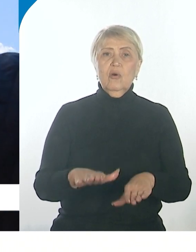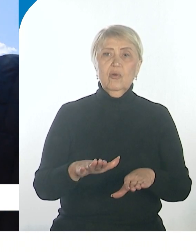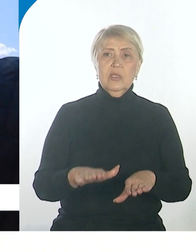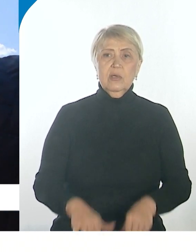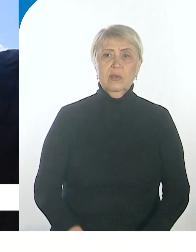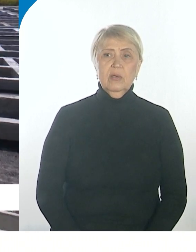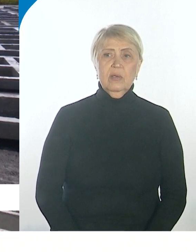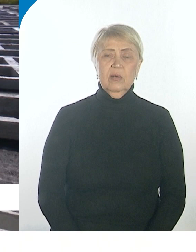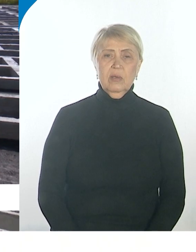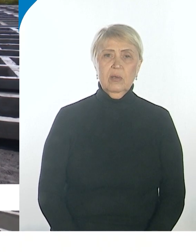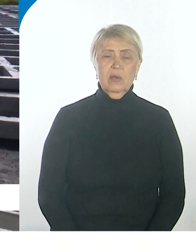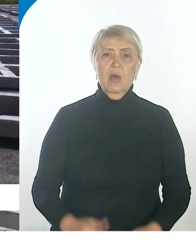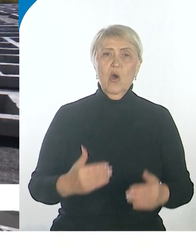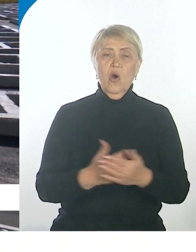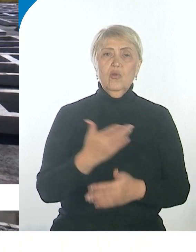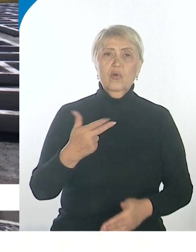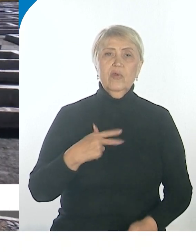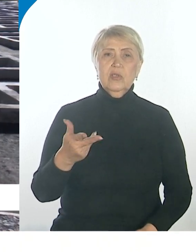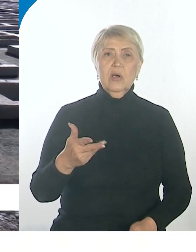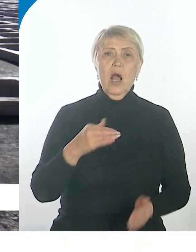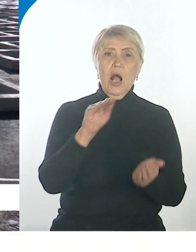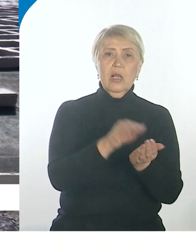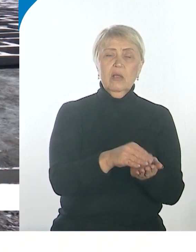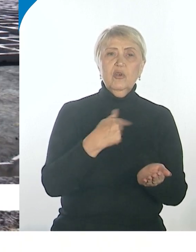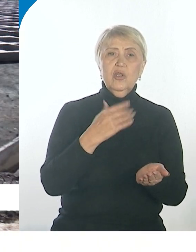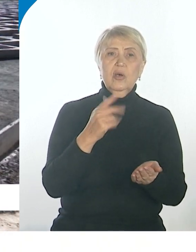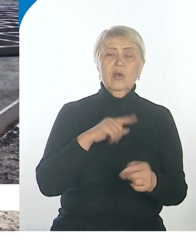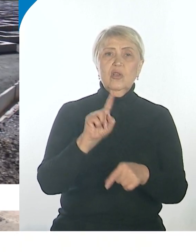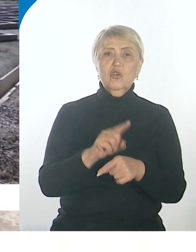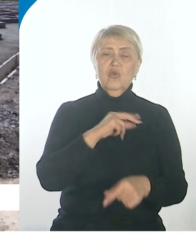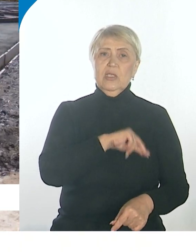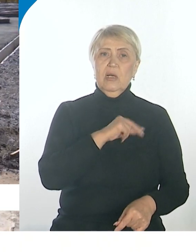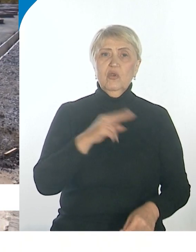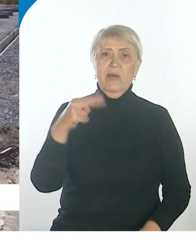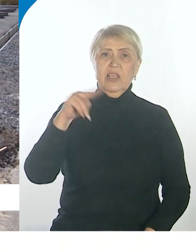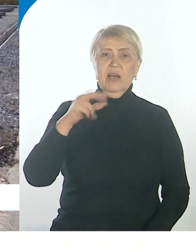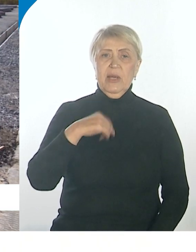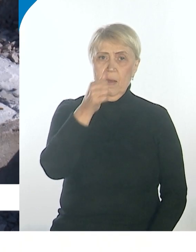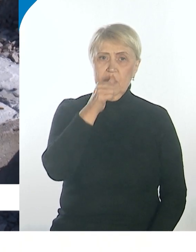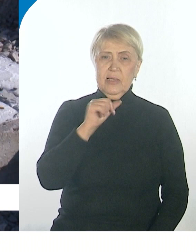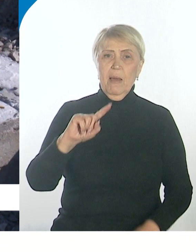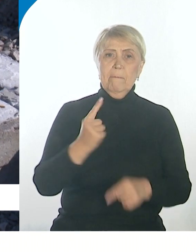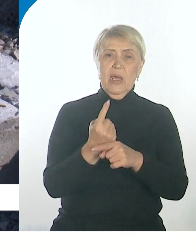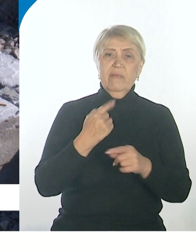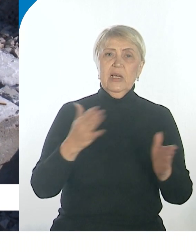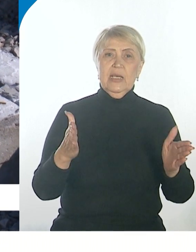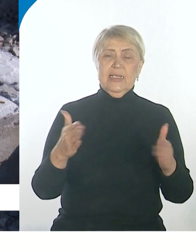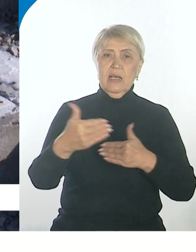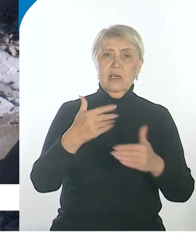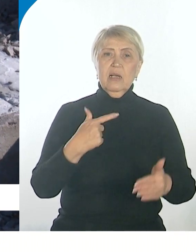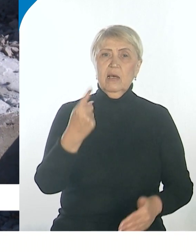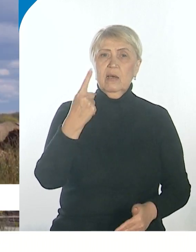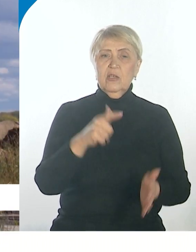на площадке. Новое Матвеевское кладбище должно заработать в декабре. Первый сектор на 10700 мест